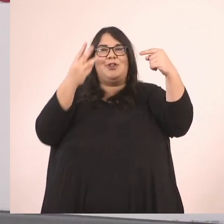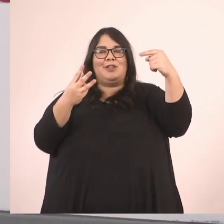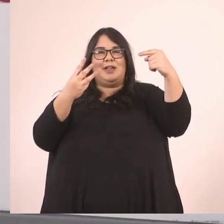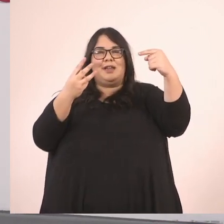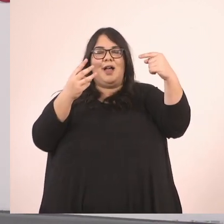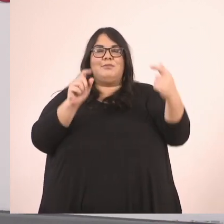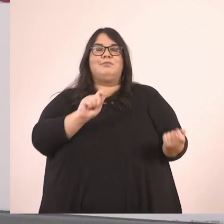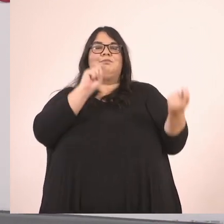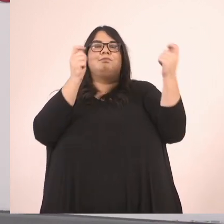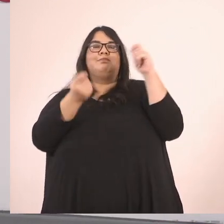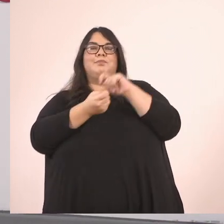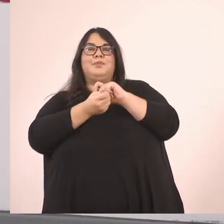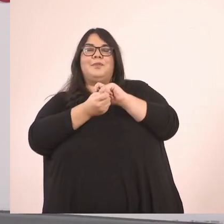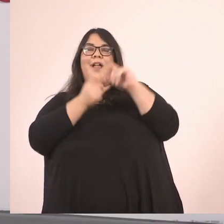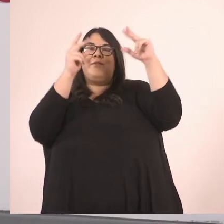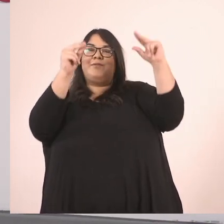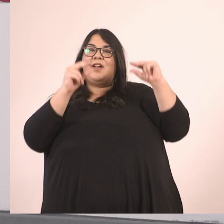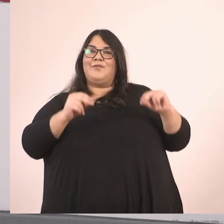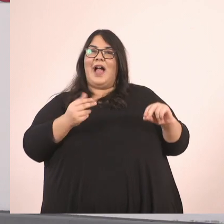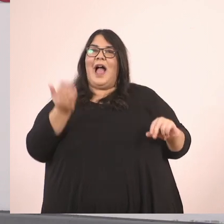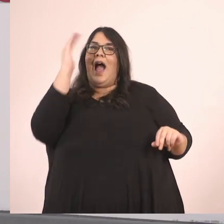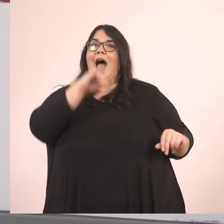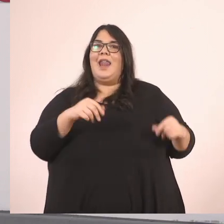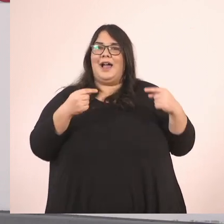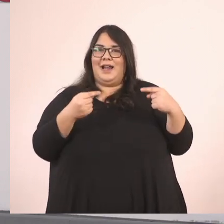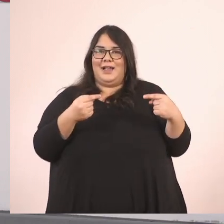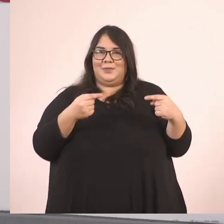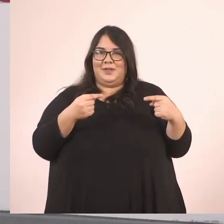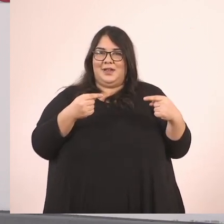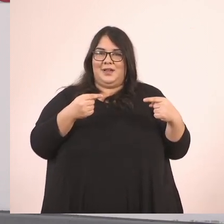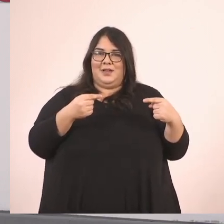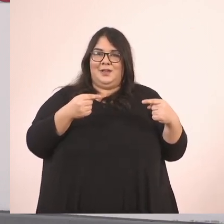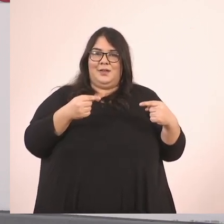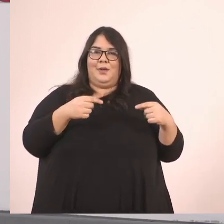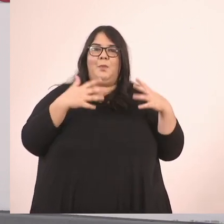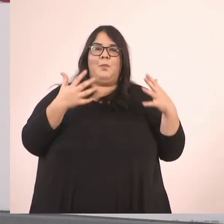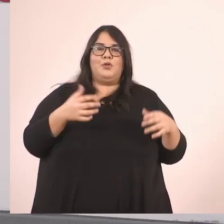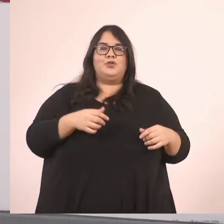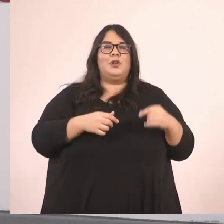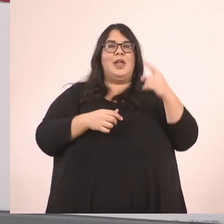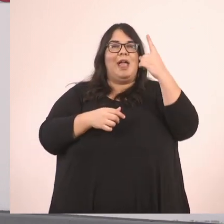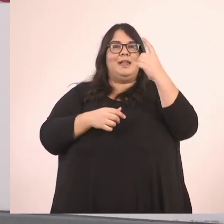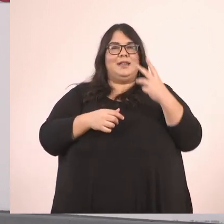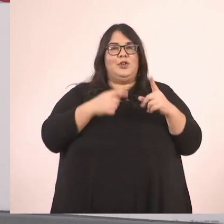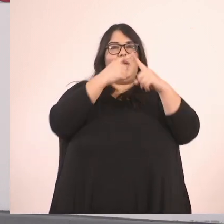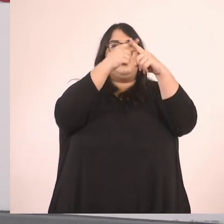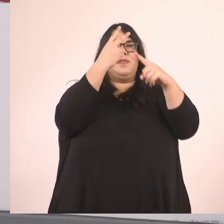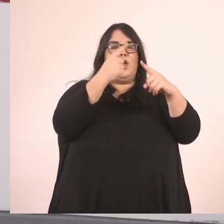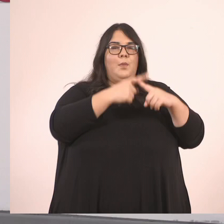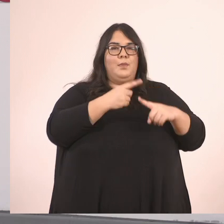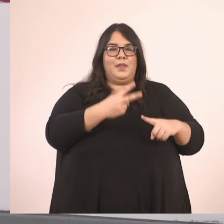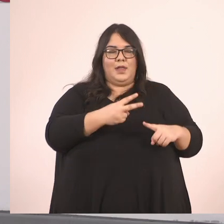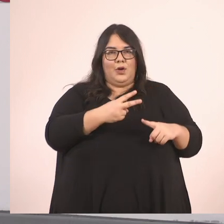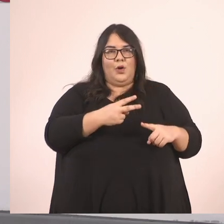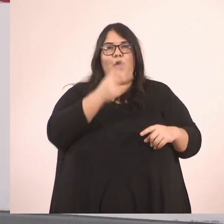Το 1 τρίτο, θα φτιάξουμε ένα ισοδύναμο, παλαπλασιάζοντας και τους 2 όρους με το 2. Θα γίνει